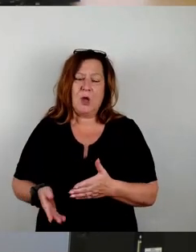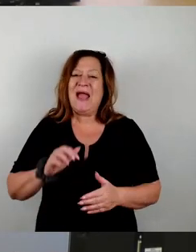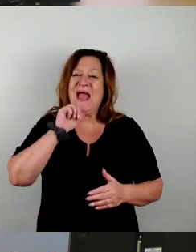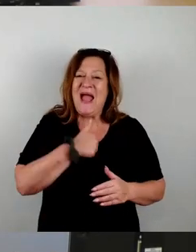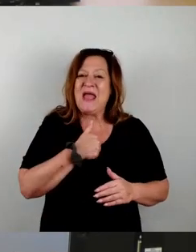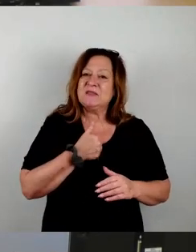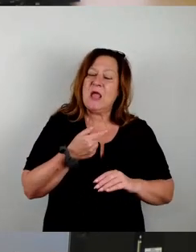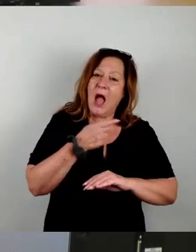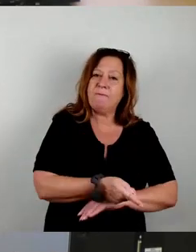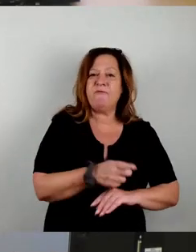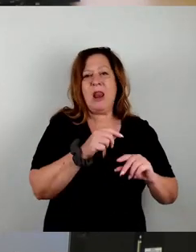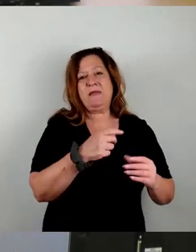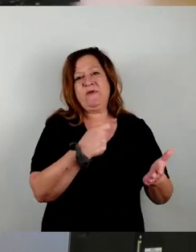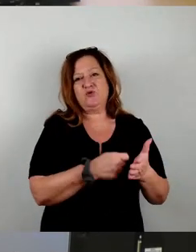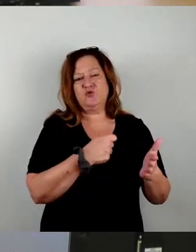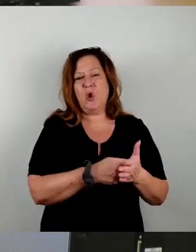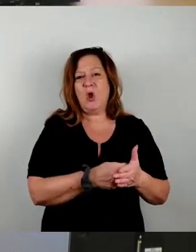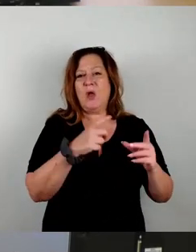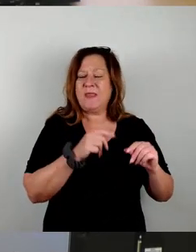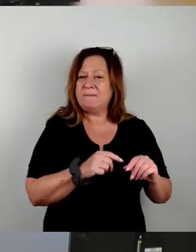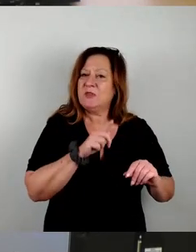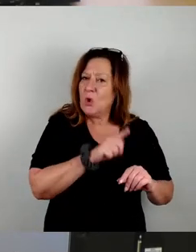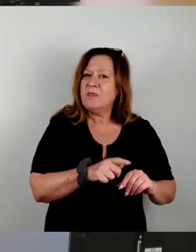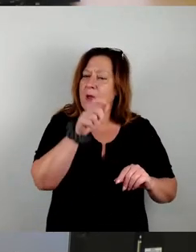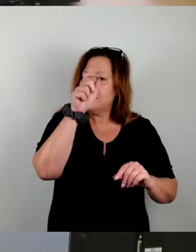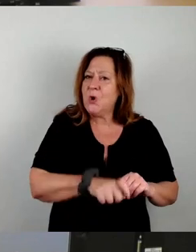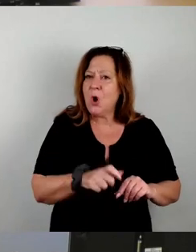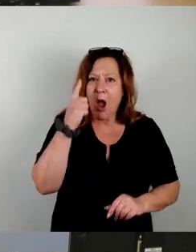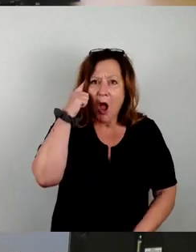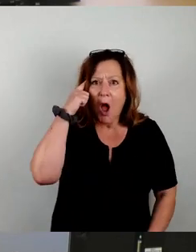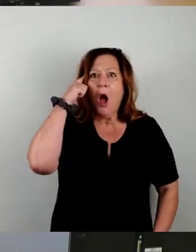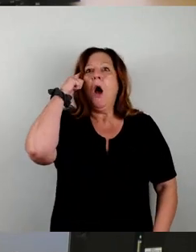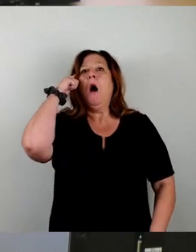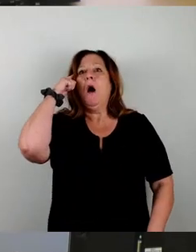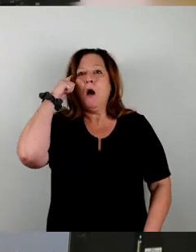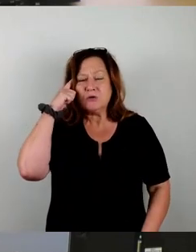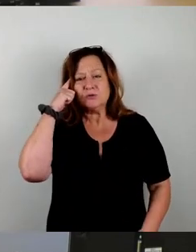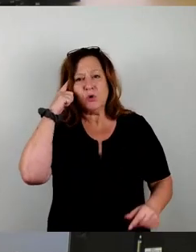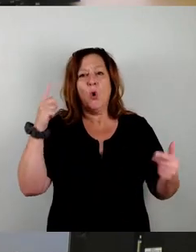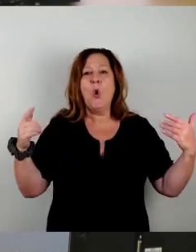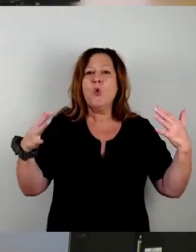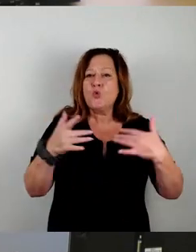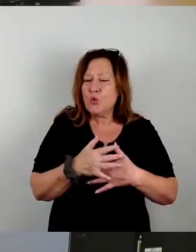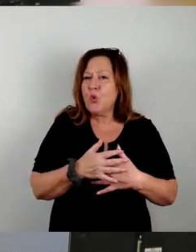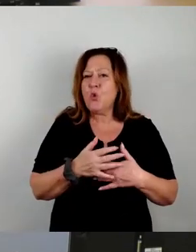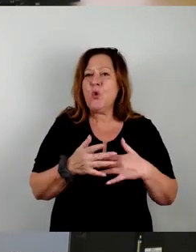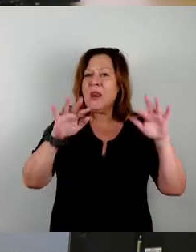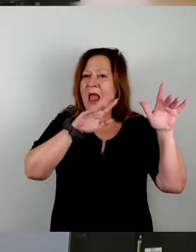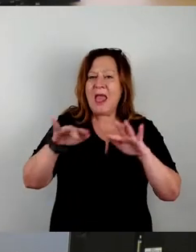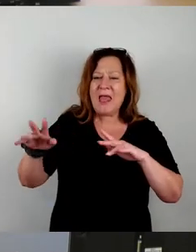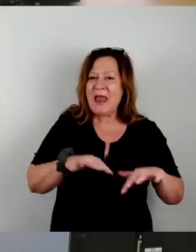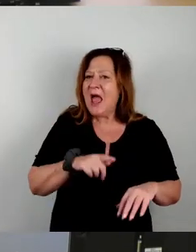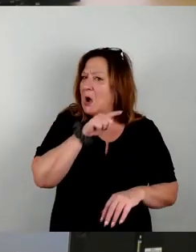teurer gemacht wird, um dort den Anreiz eben zu schaffen, dass zukünftig mehr getrennt wird. Und ich glaube, das ist ein sinnvoller Ansatz, weil es die